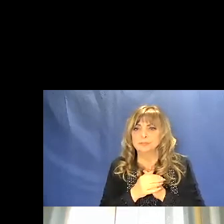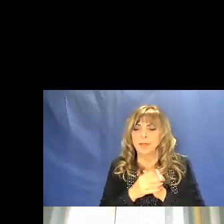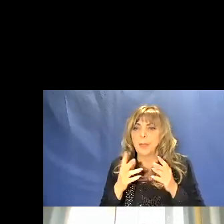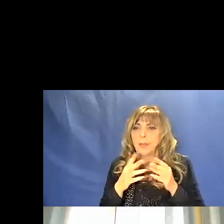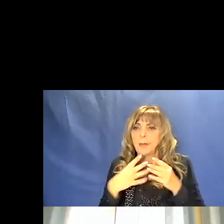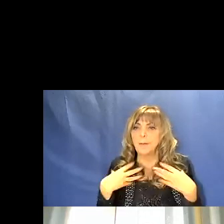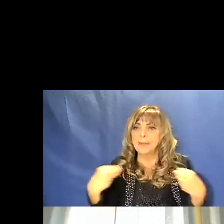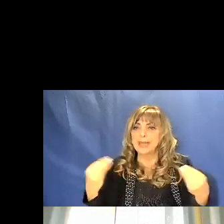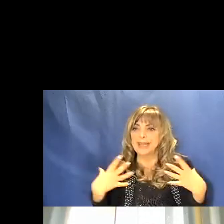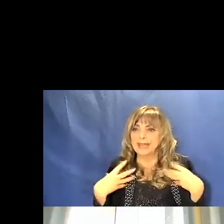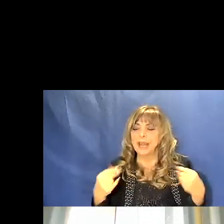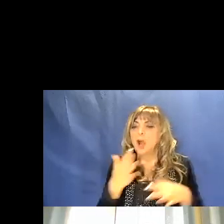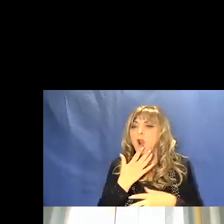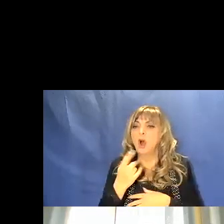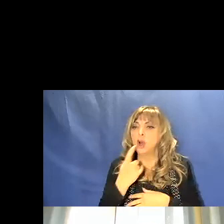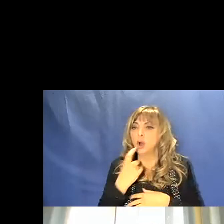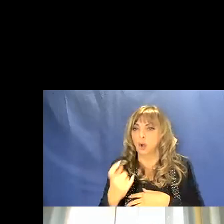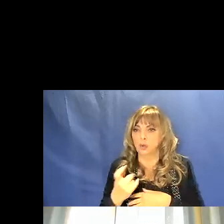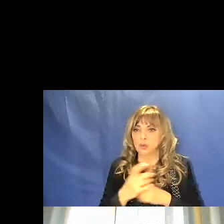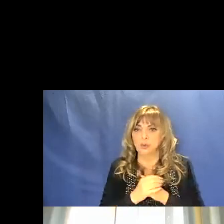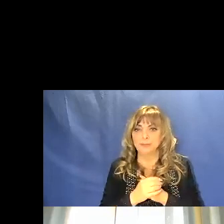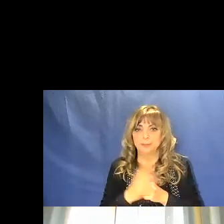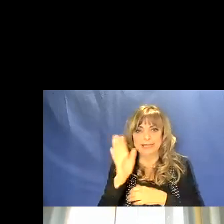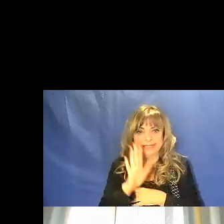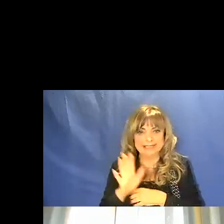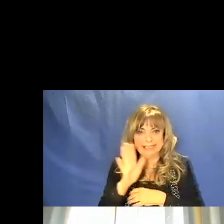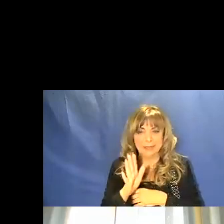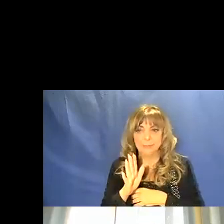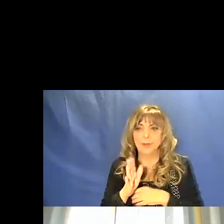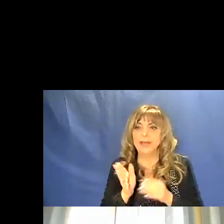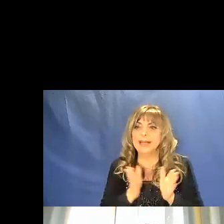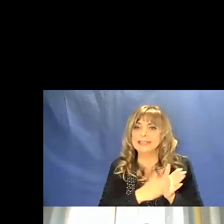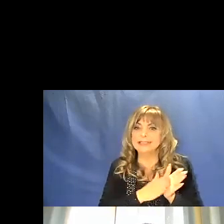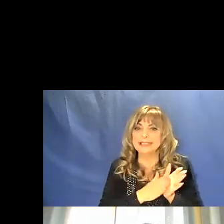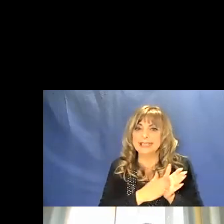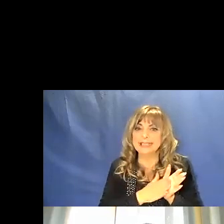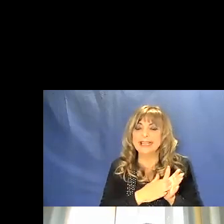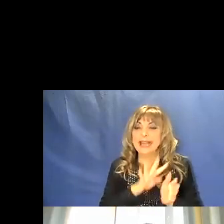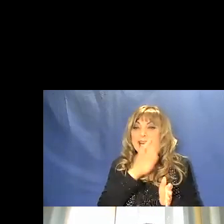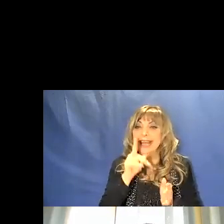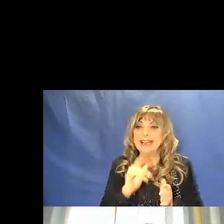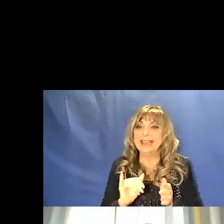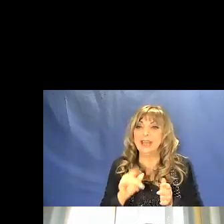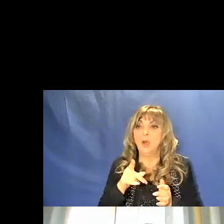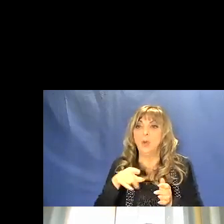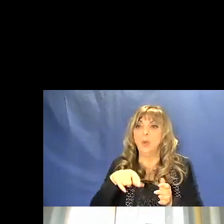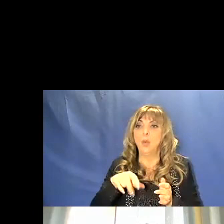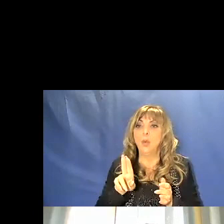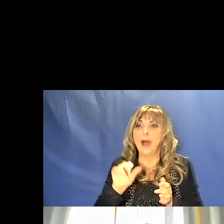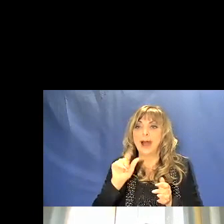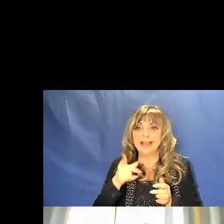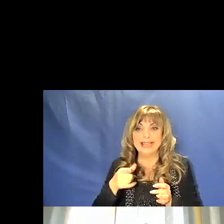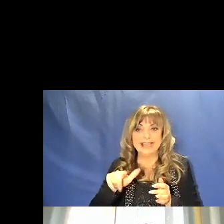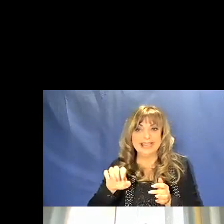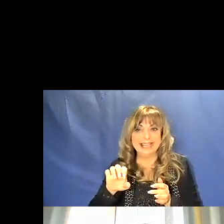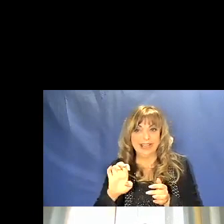di colore rosso per esempio a sinistra vedete il re di quaglie il re di quaglie forse